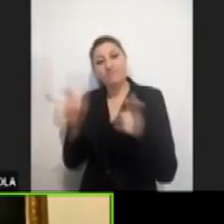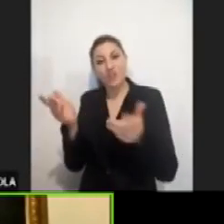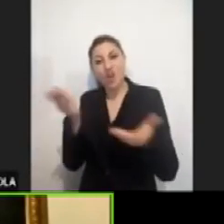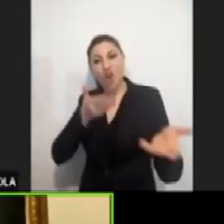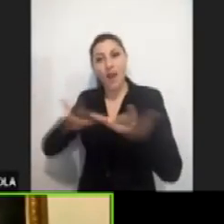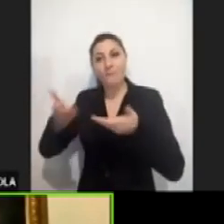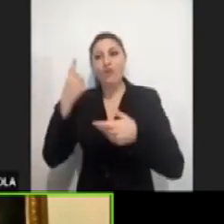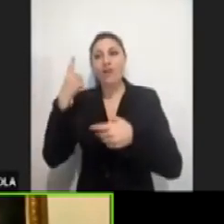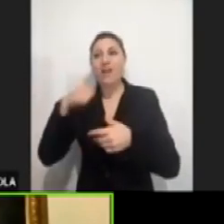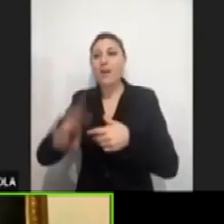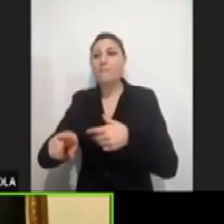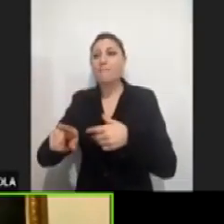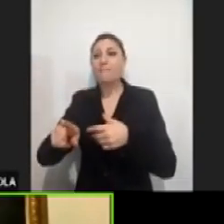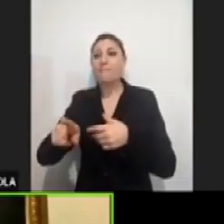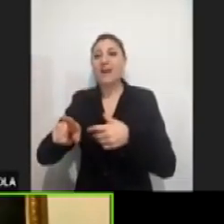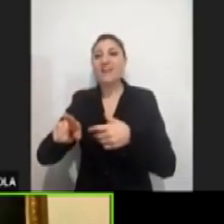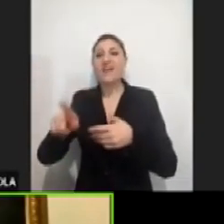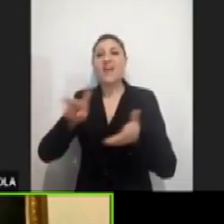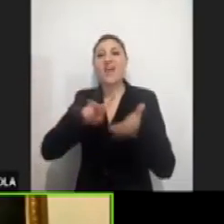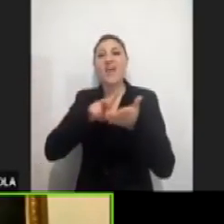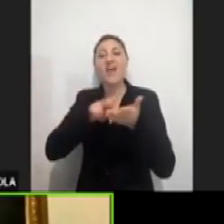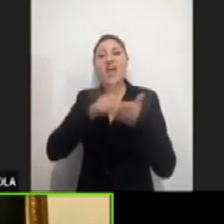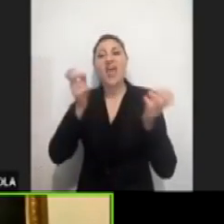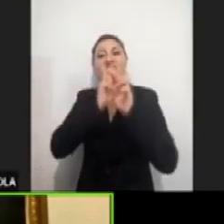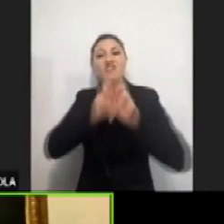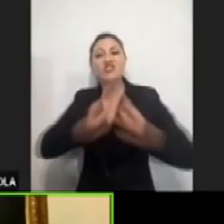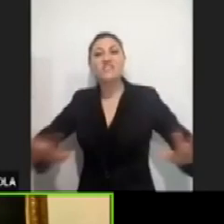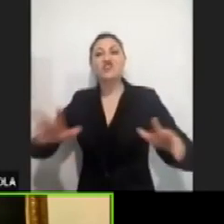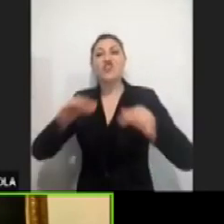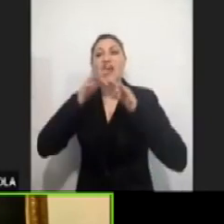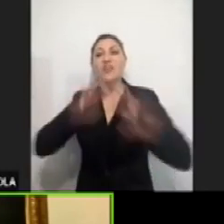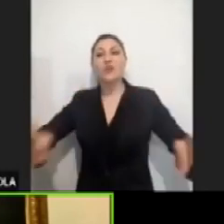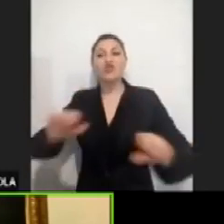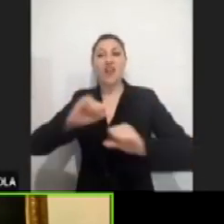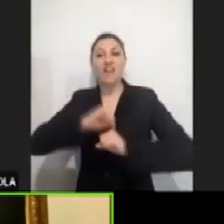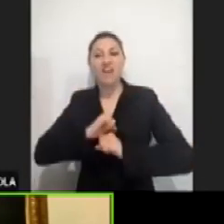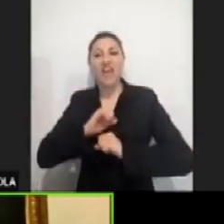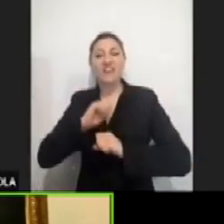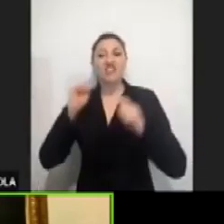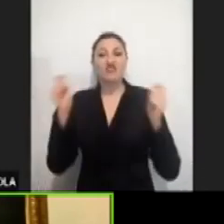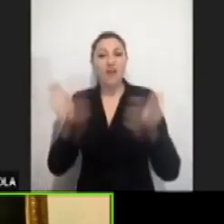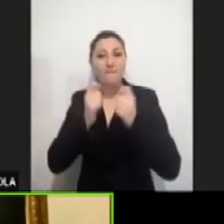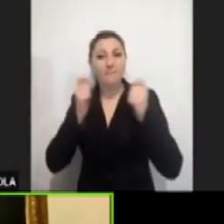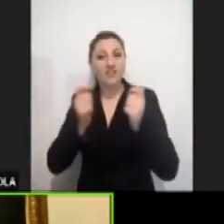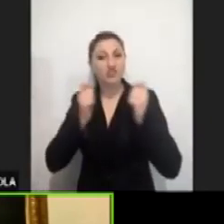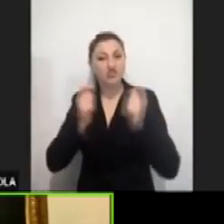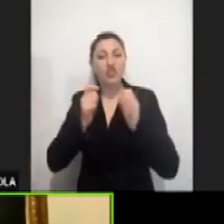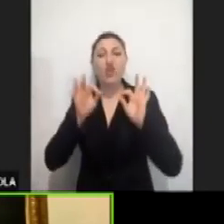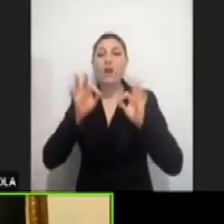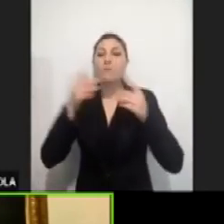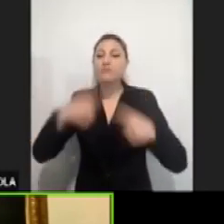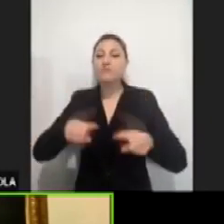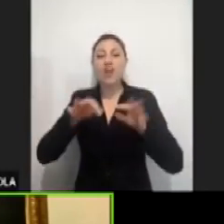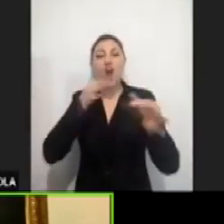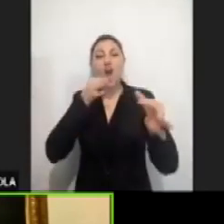Monsignor Don Mario Antonelli. Ecco, una consulta che costituiamo proprio per affrontare